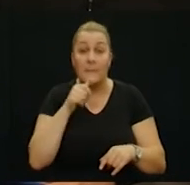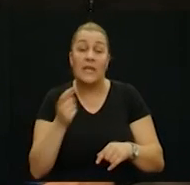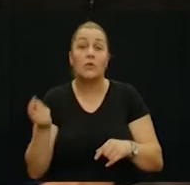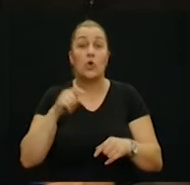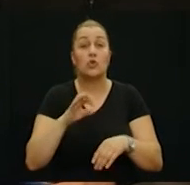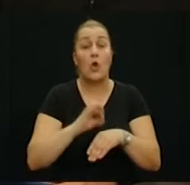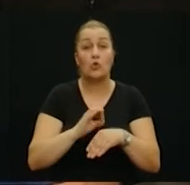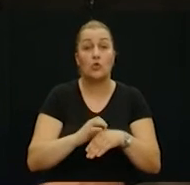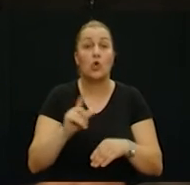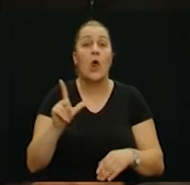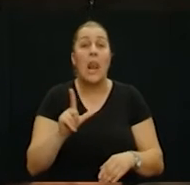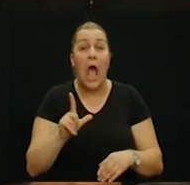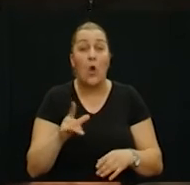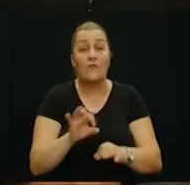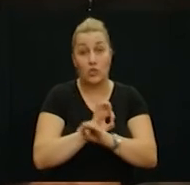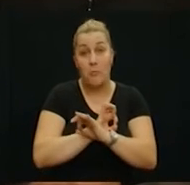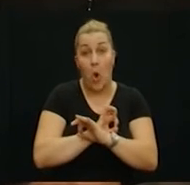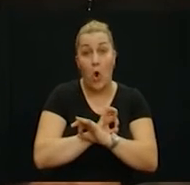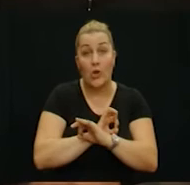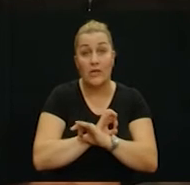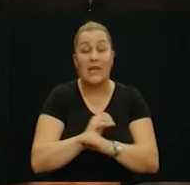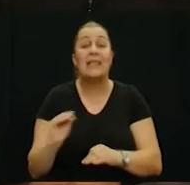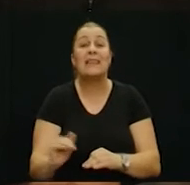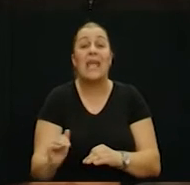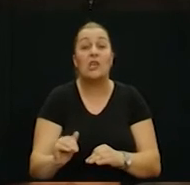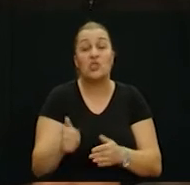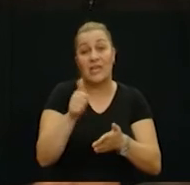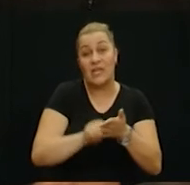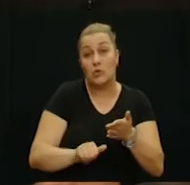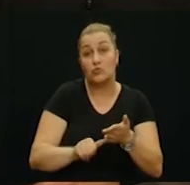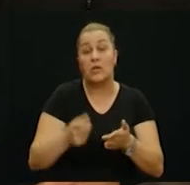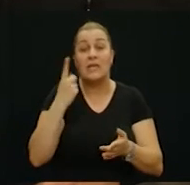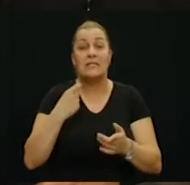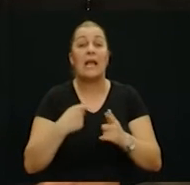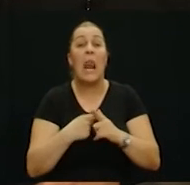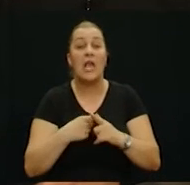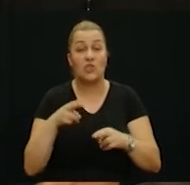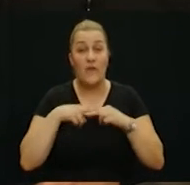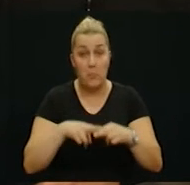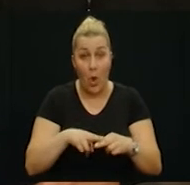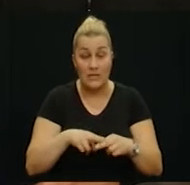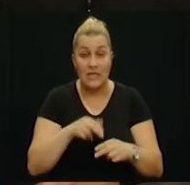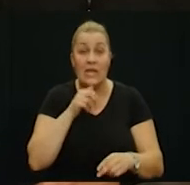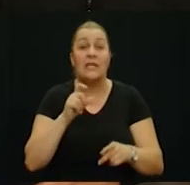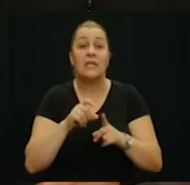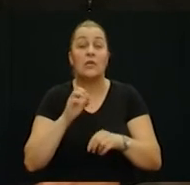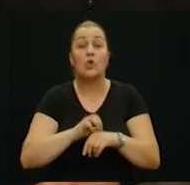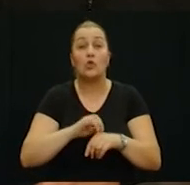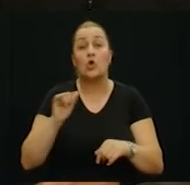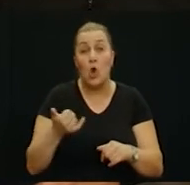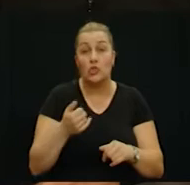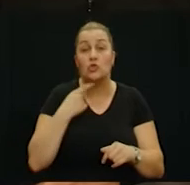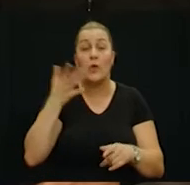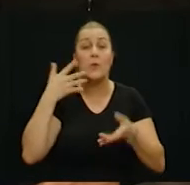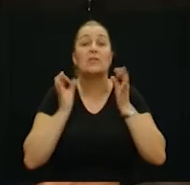i stigao je doktor Vlahović pokojni sada, dječji kiruški iz Klajčeve i doktor Jelenčić koji je bio